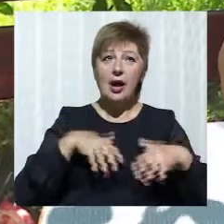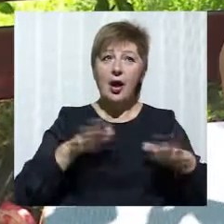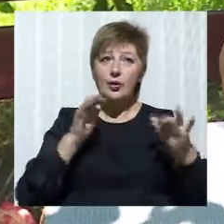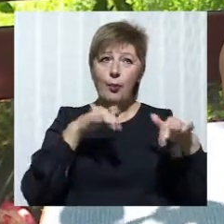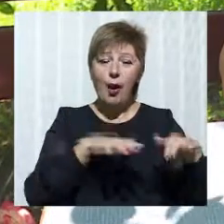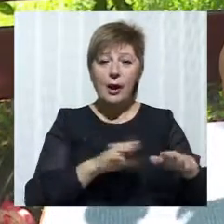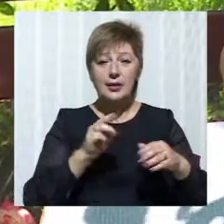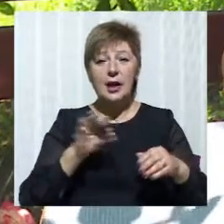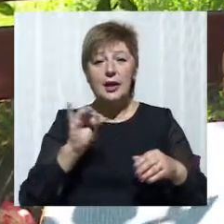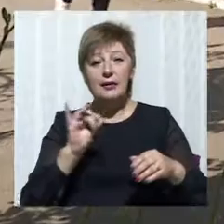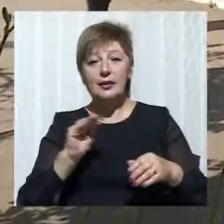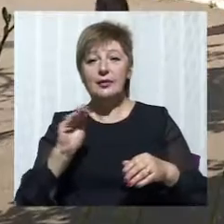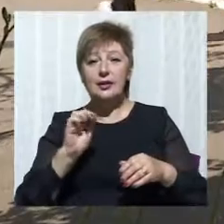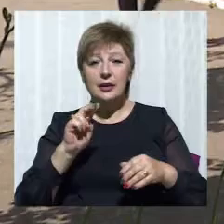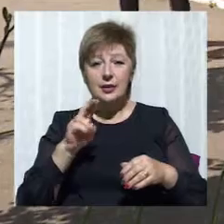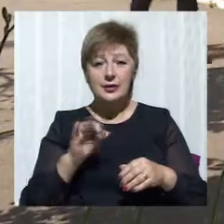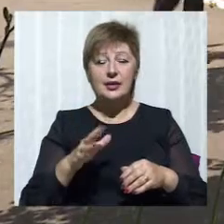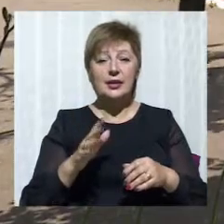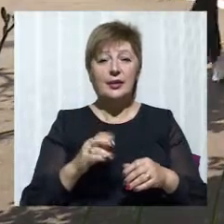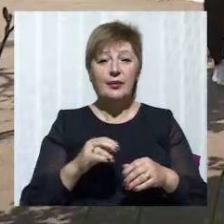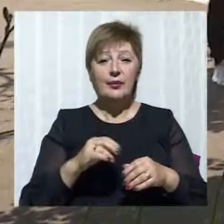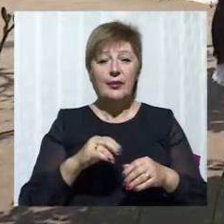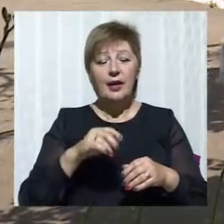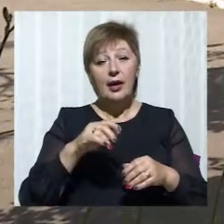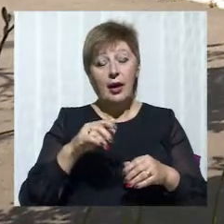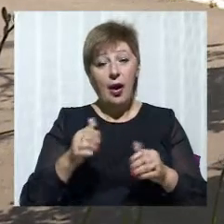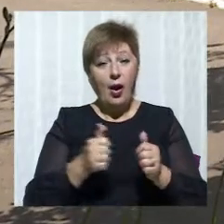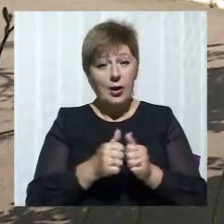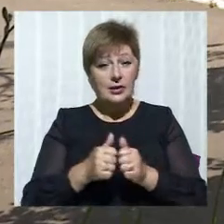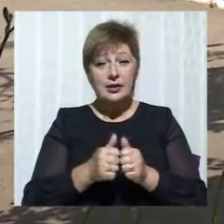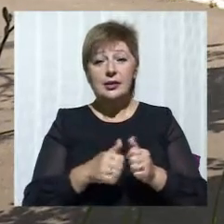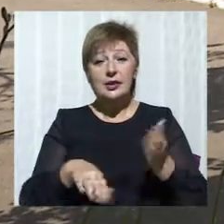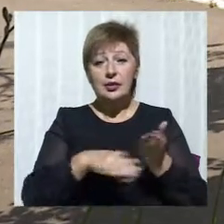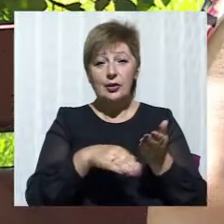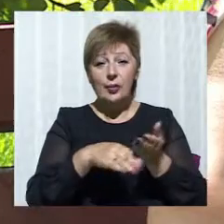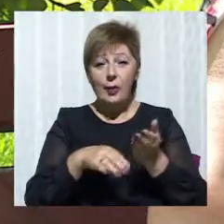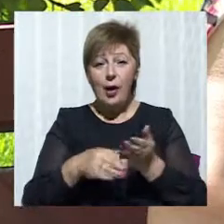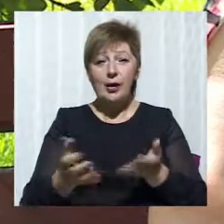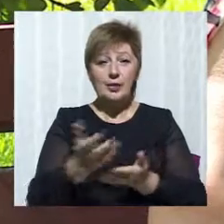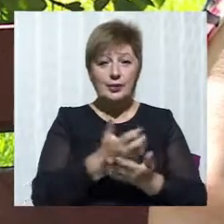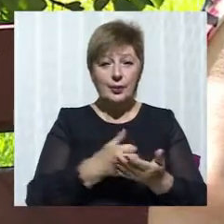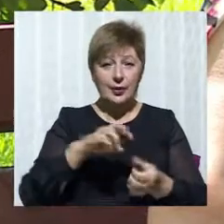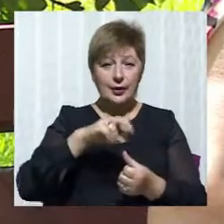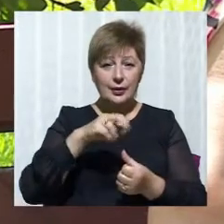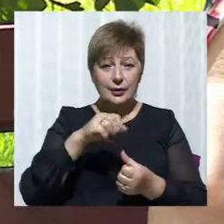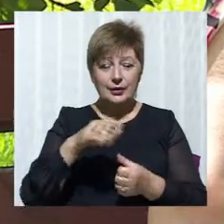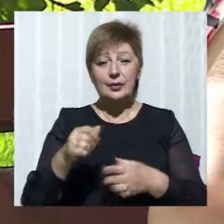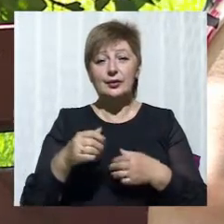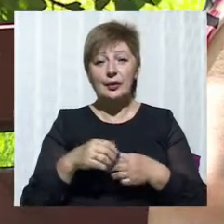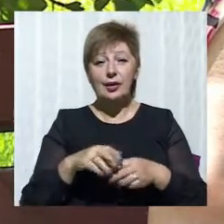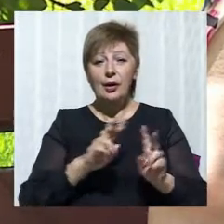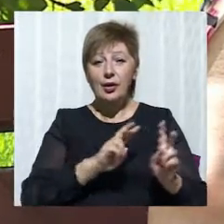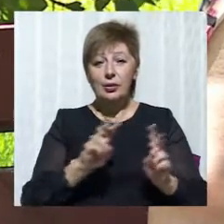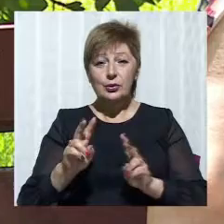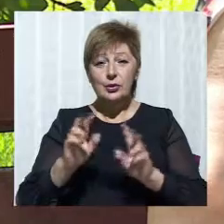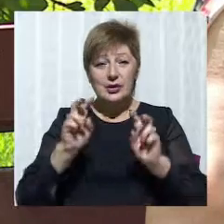-Франківська область та інші. Мешканці будинку допомагають майстрині збирати матеріали для своїх картин. Хто тут випиває у нас? Хто тут